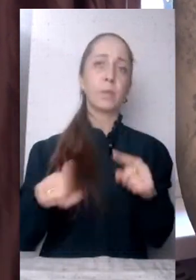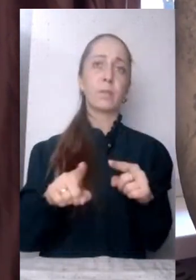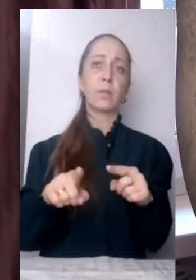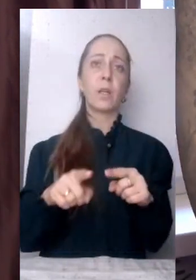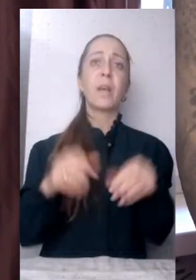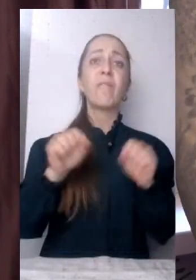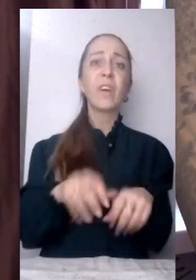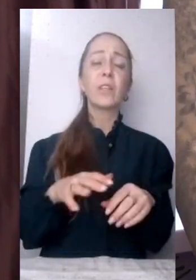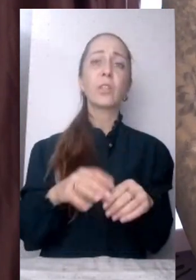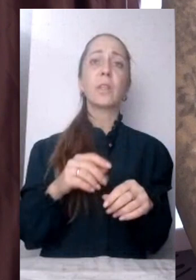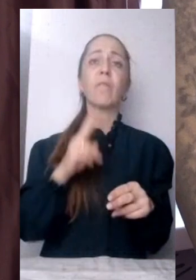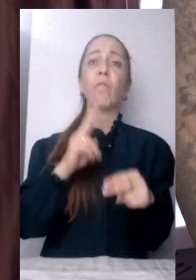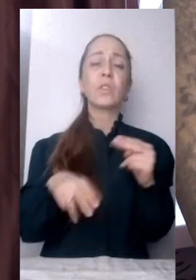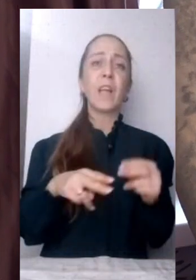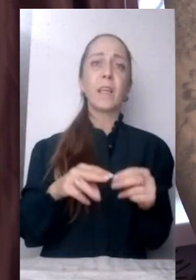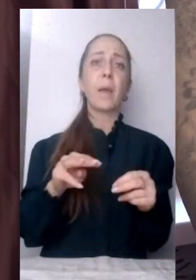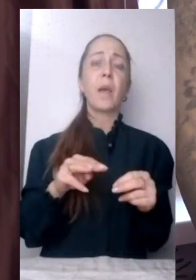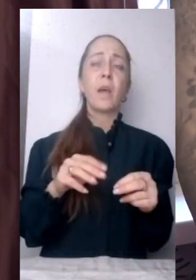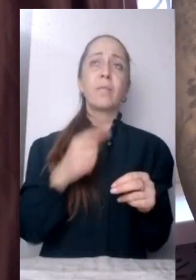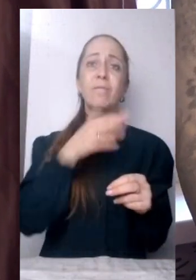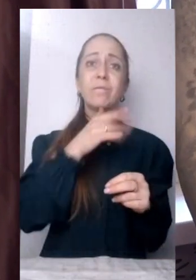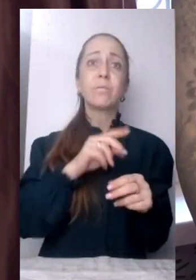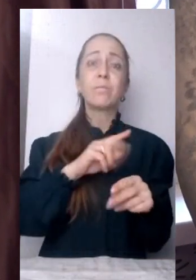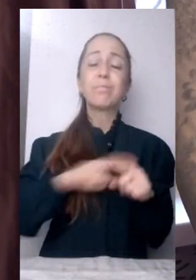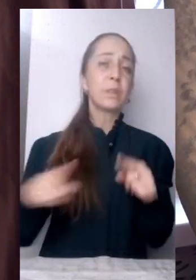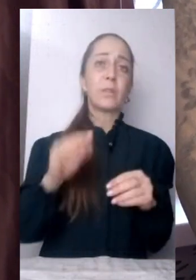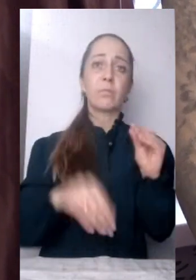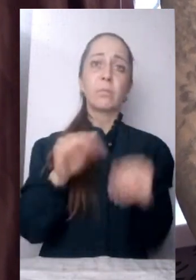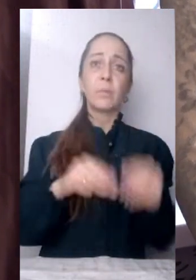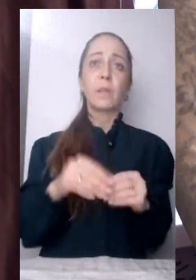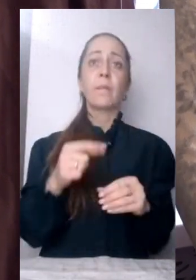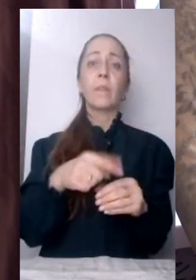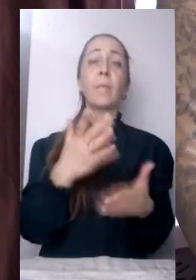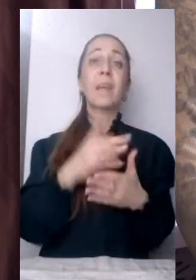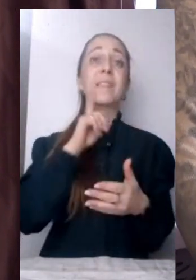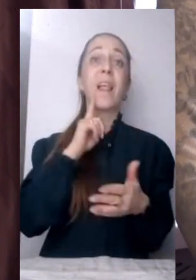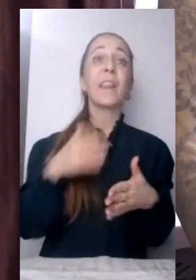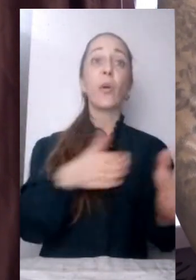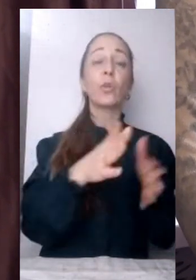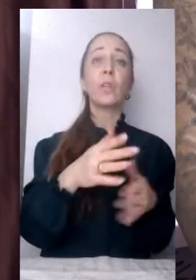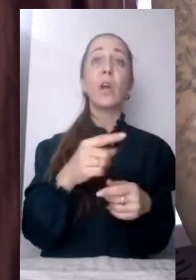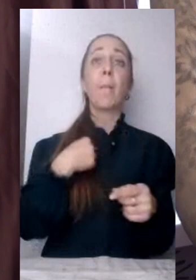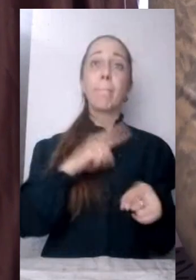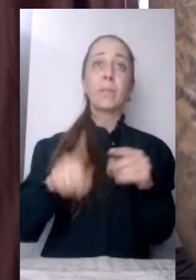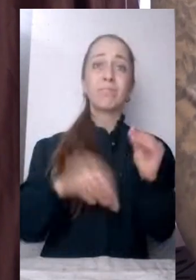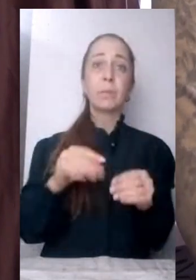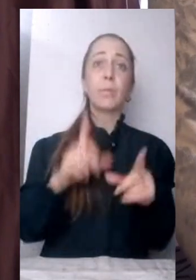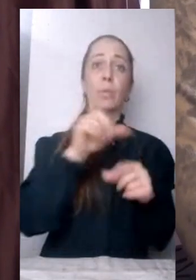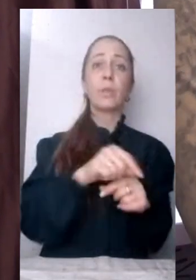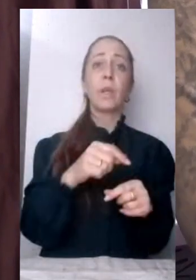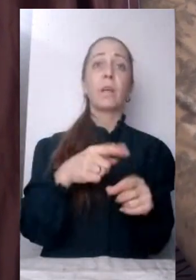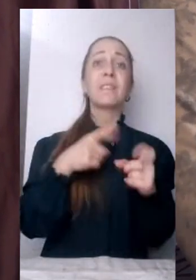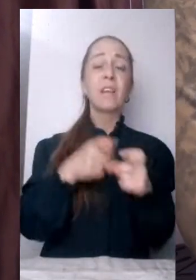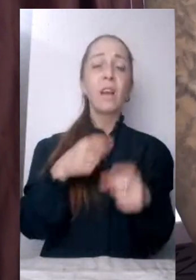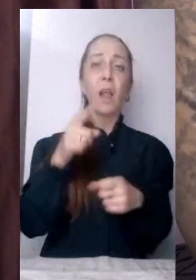що коли, сказали, звернений коридор, там не випускали, потім стріляли, їхали. Ні, це мої сістрі, вони мені дуже подобається. Вони